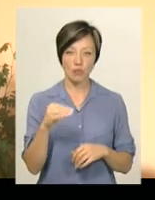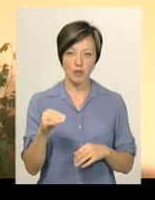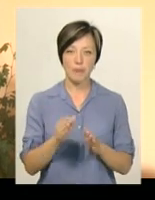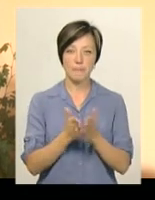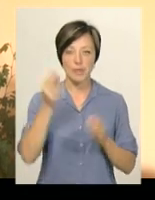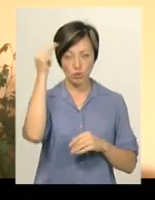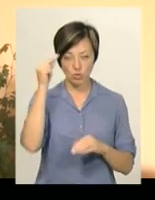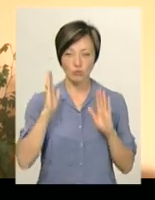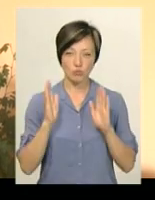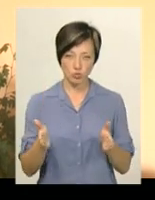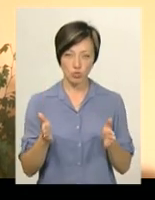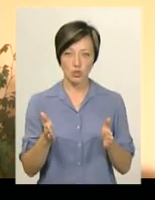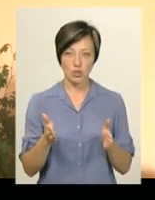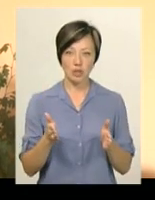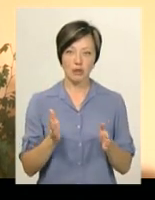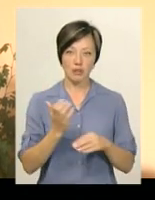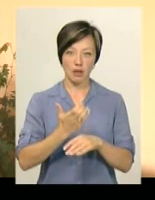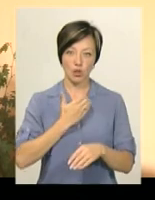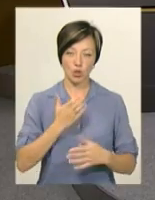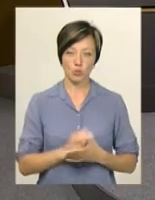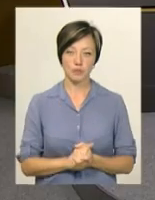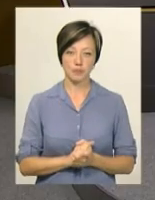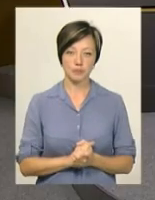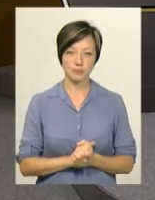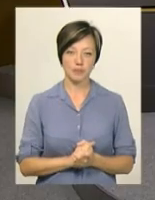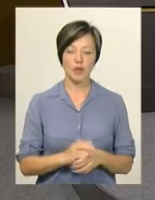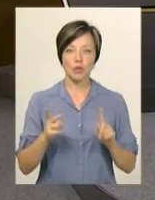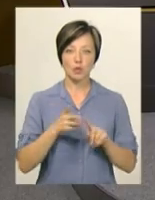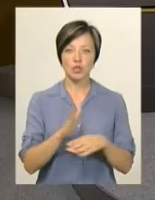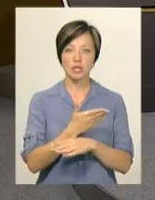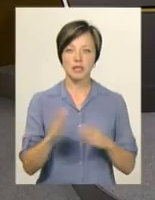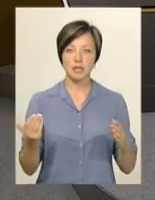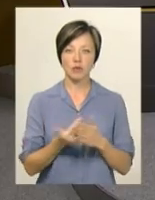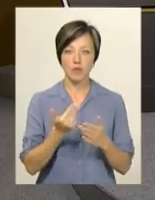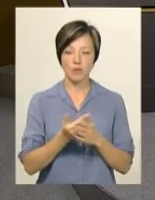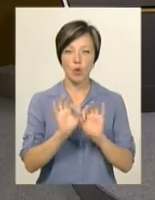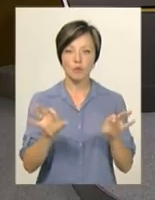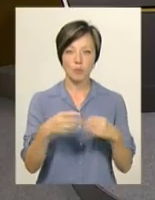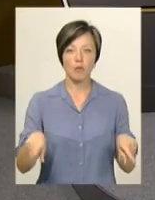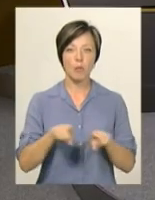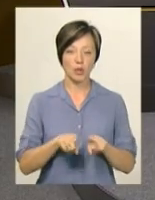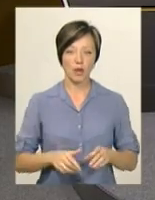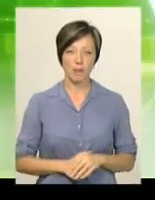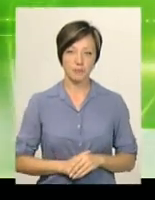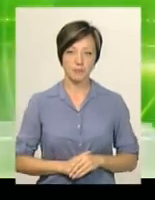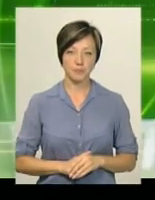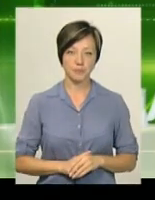підручники також надійдуть. У другій частині випуску ми розповімо про таке.